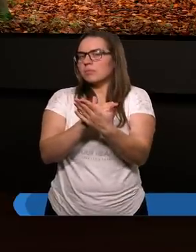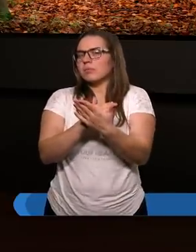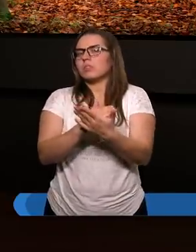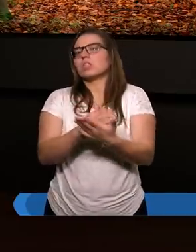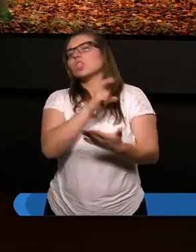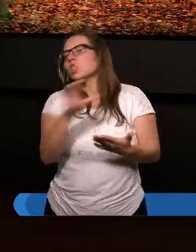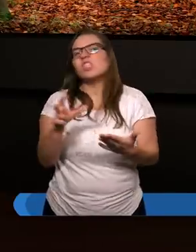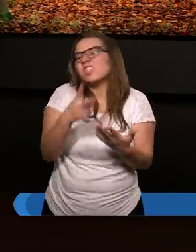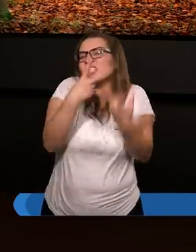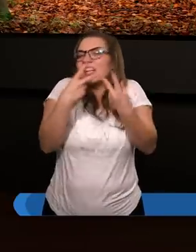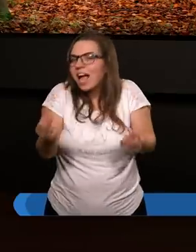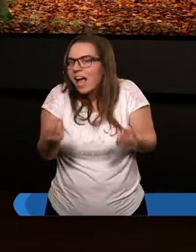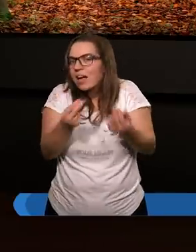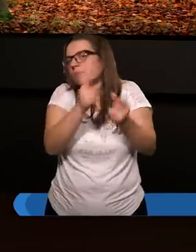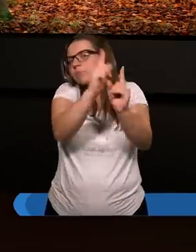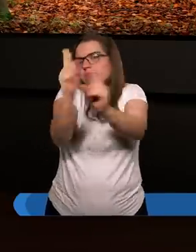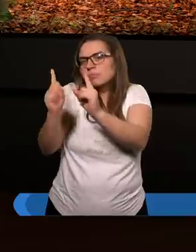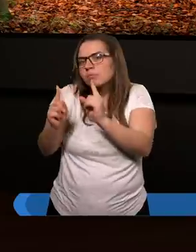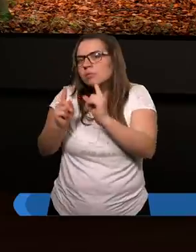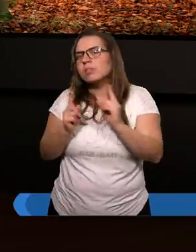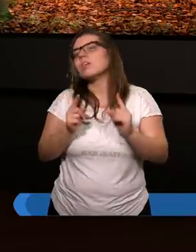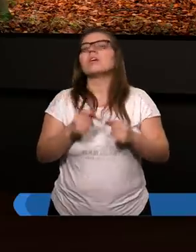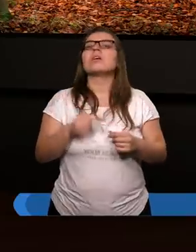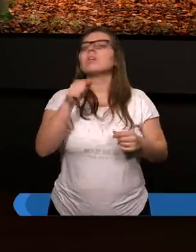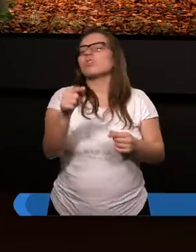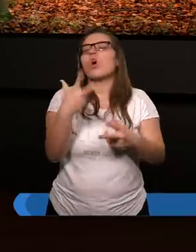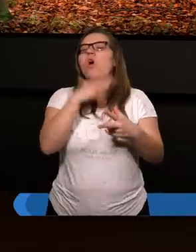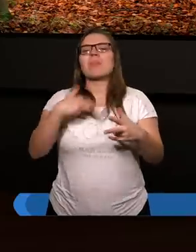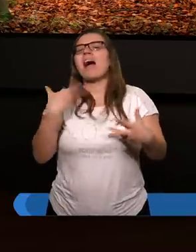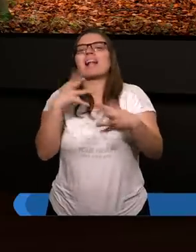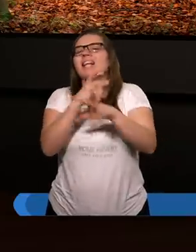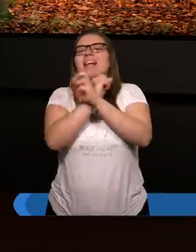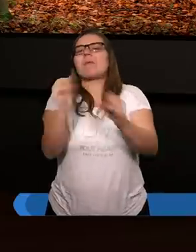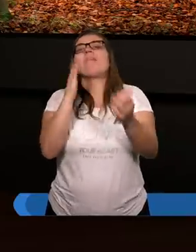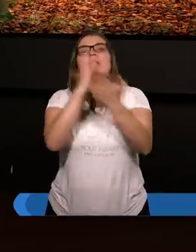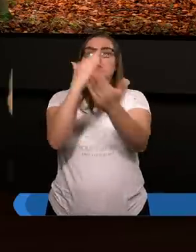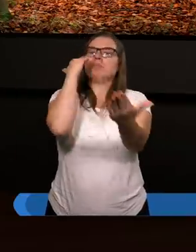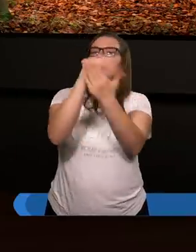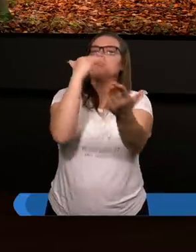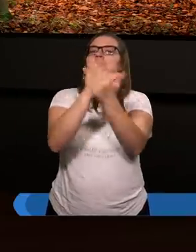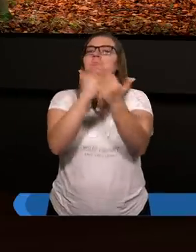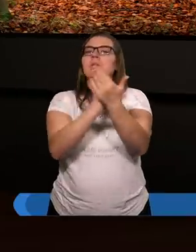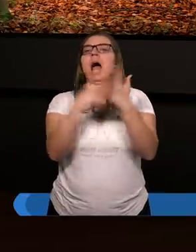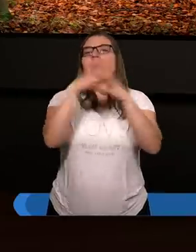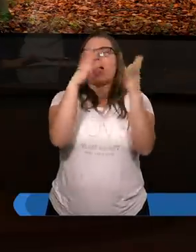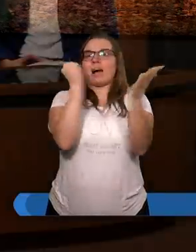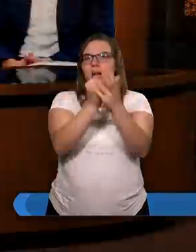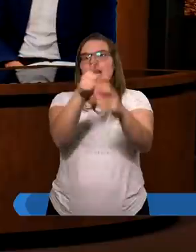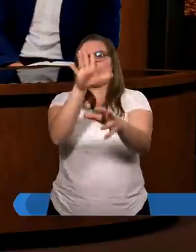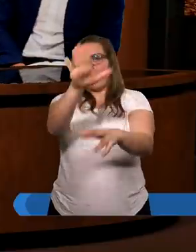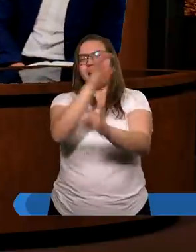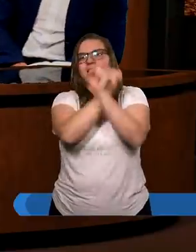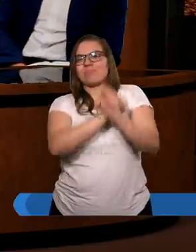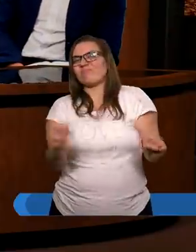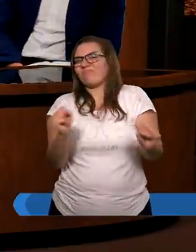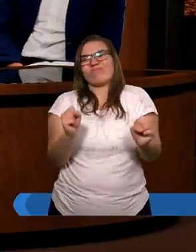czy też nie, to to nas nie zbawia. Tak, właśnie dzisiaj wielu ludzi,